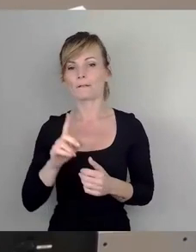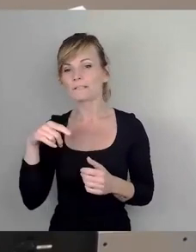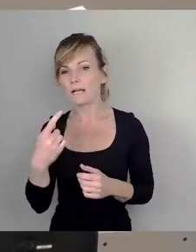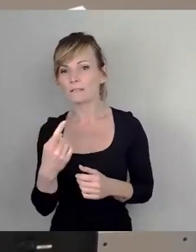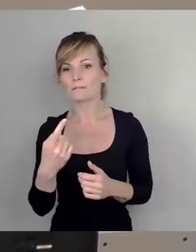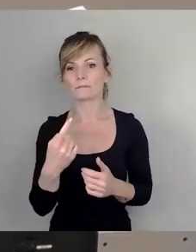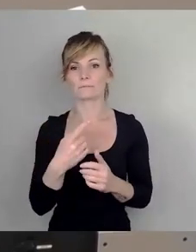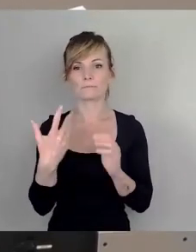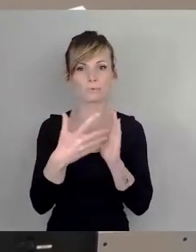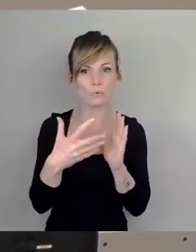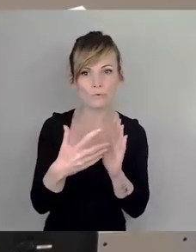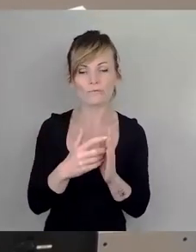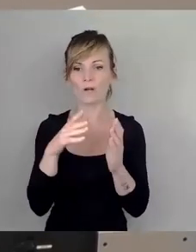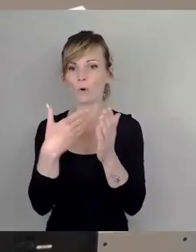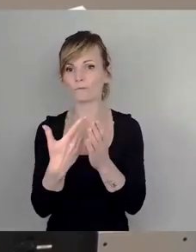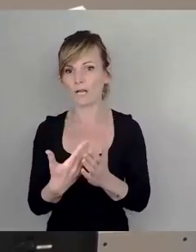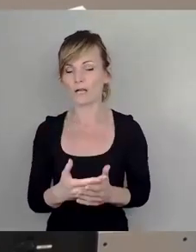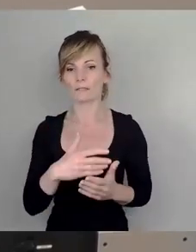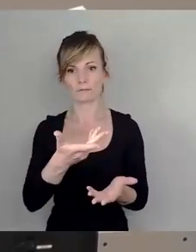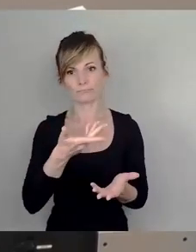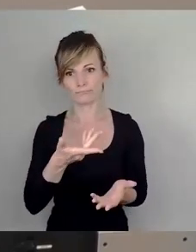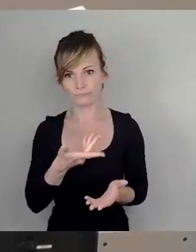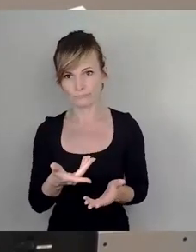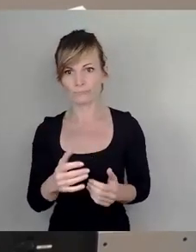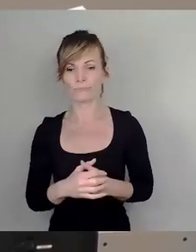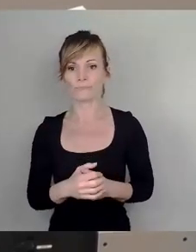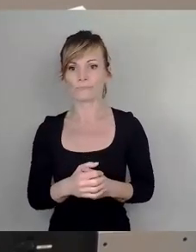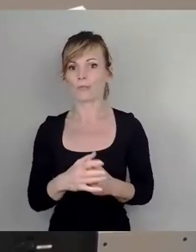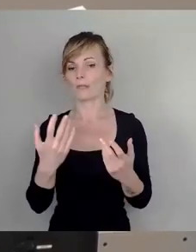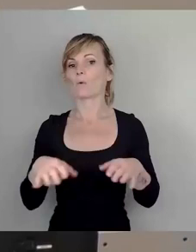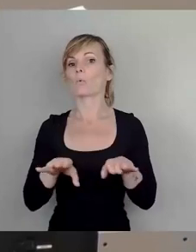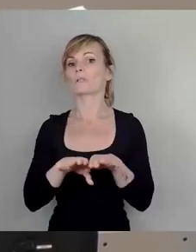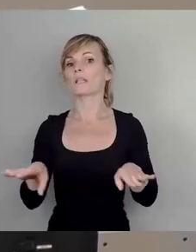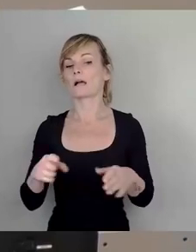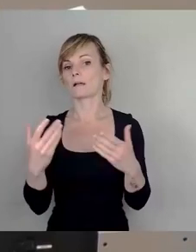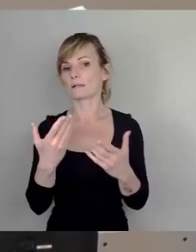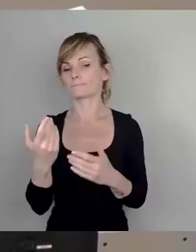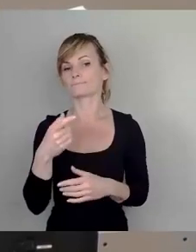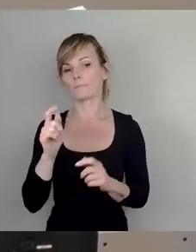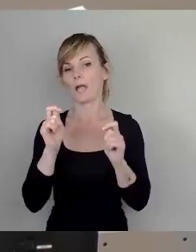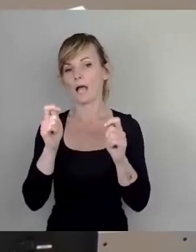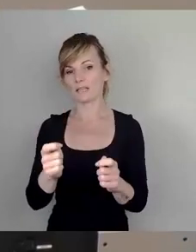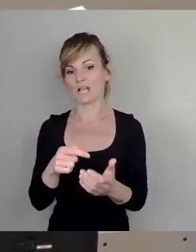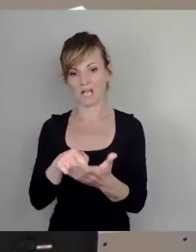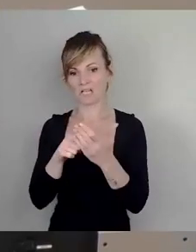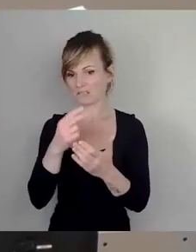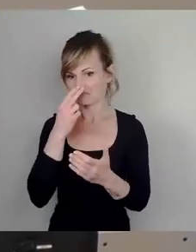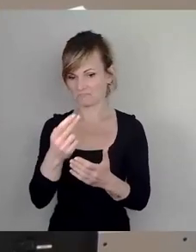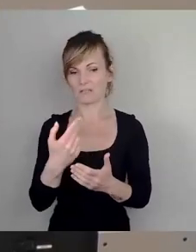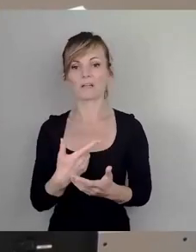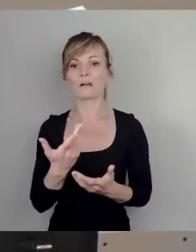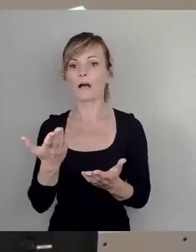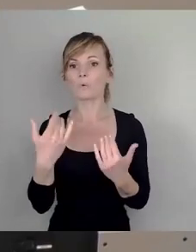Prüfaufträge erteilt. Die Grundlage dafür teilt uns der Antrag leider nicht mit, nämlich aus welchem